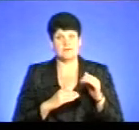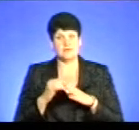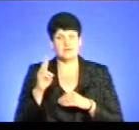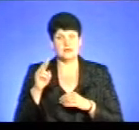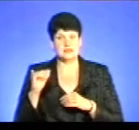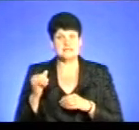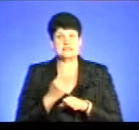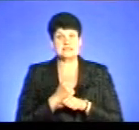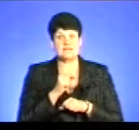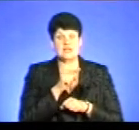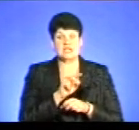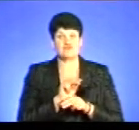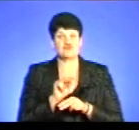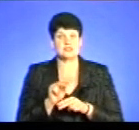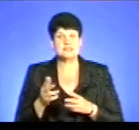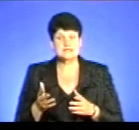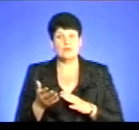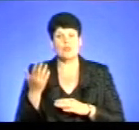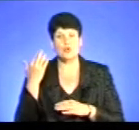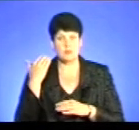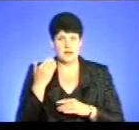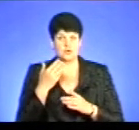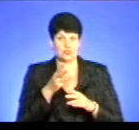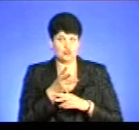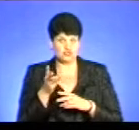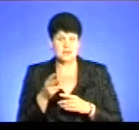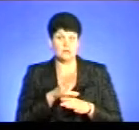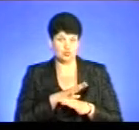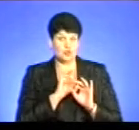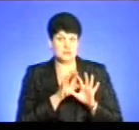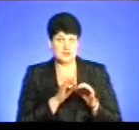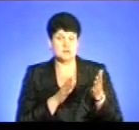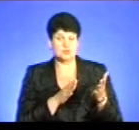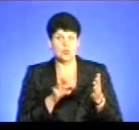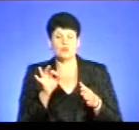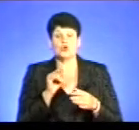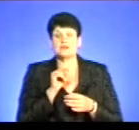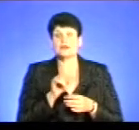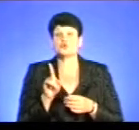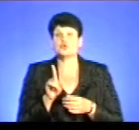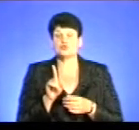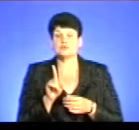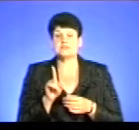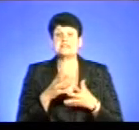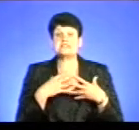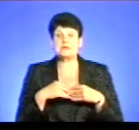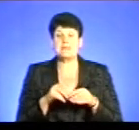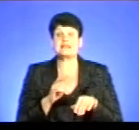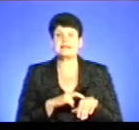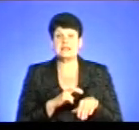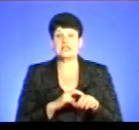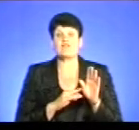і заставляє їх вчитися. Буквально, в попередньому сюжеті було сказано про те, що саме сімейний лікар